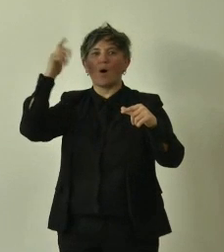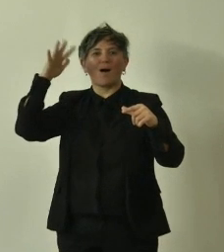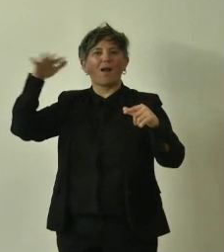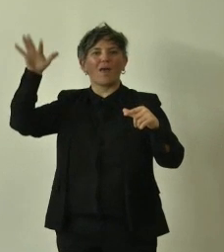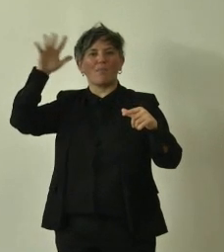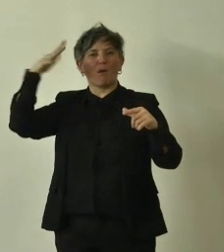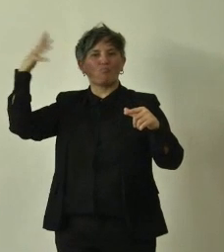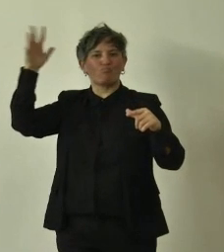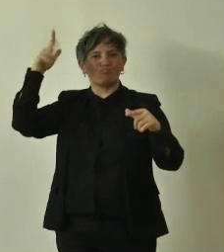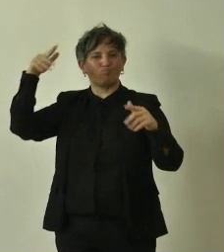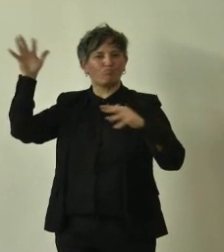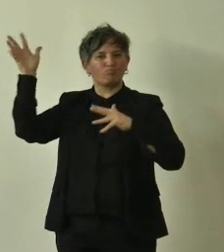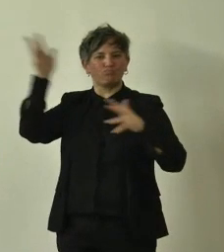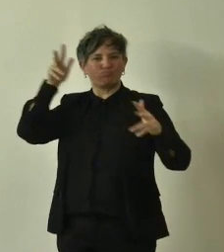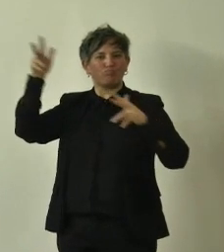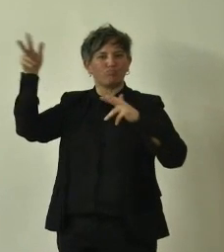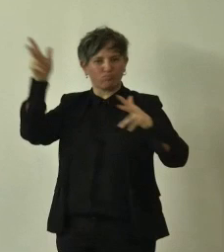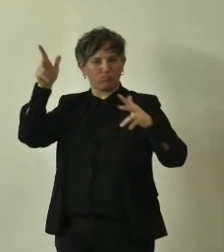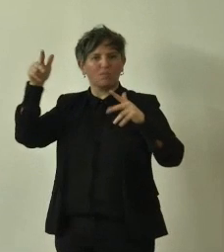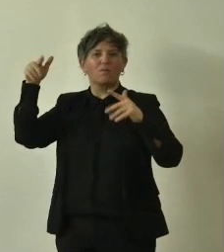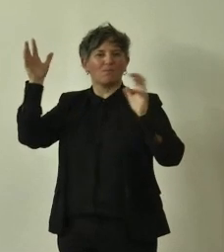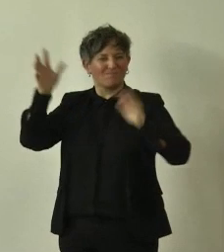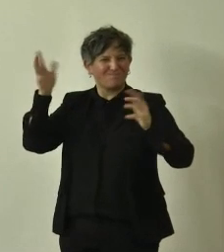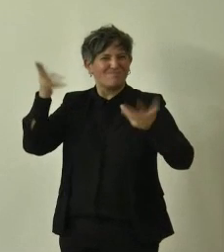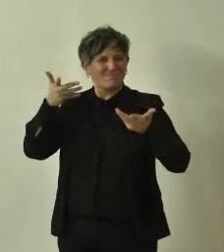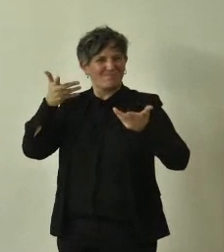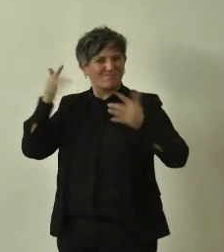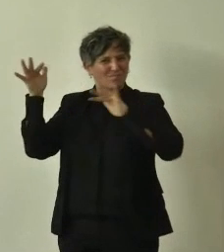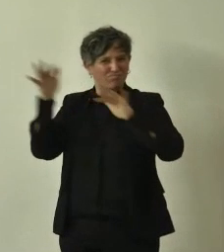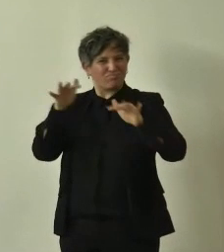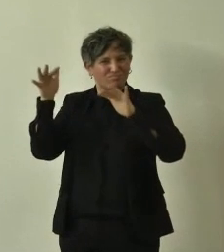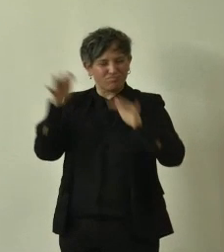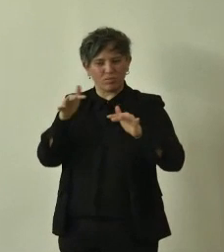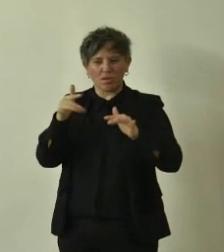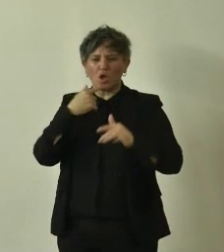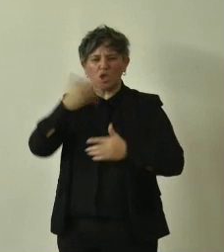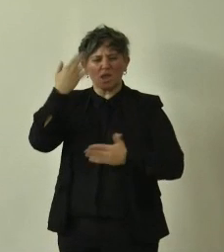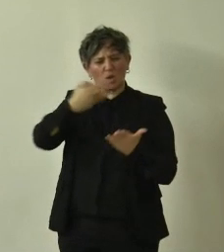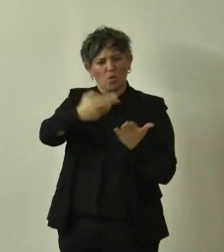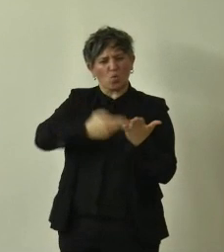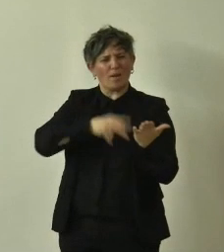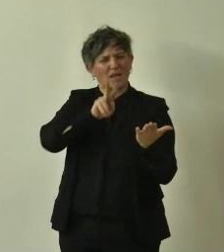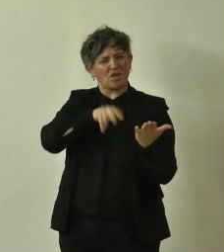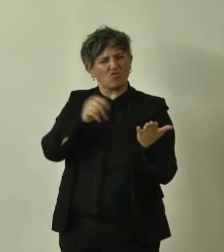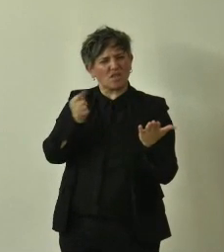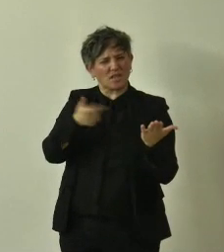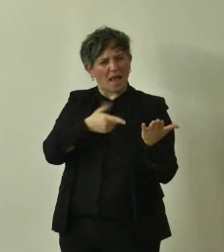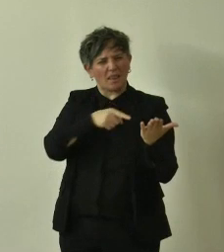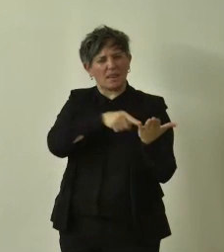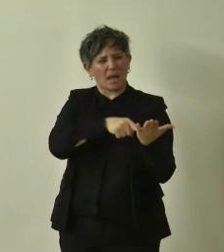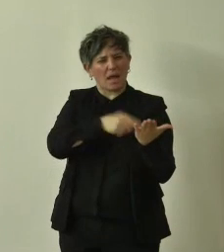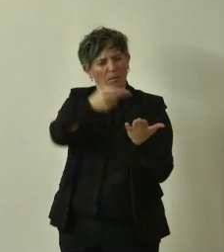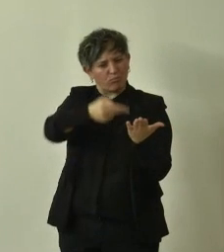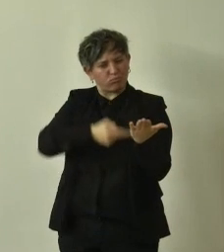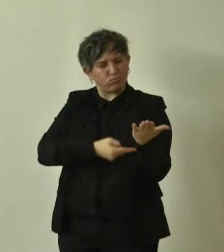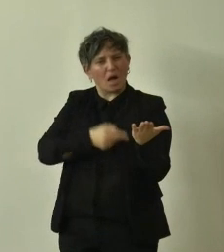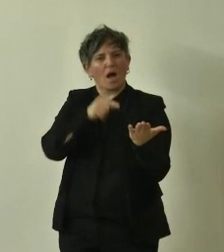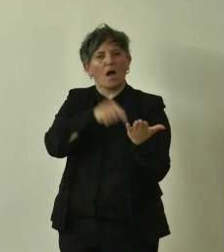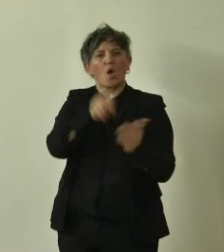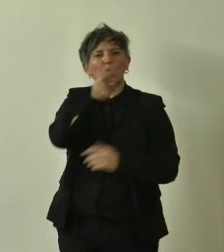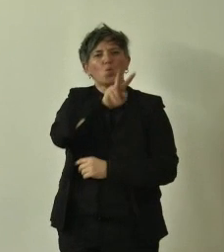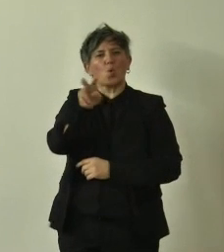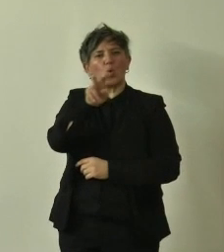noi per esempio, è già stato detto che nell'elenco del 2017 gli alberi monumentali d'Italia erano